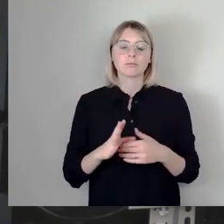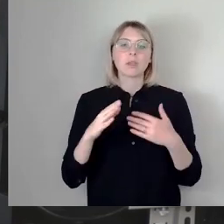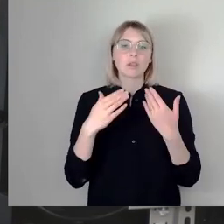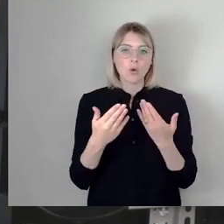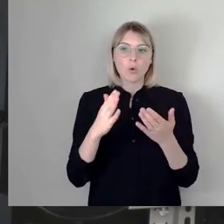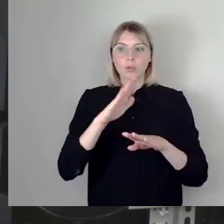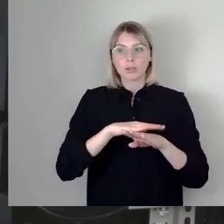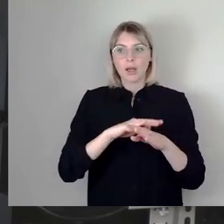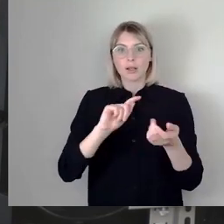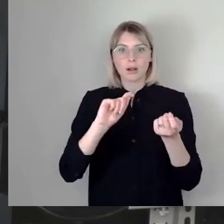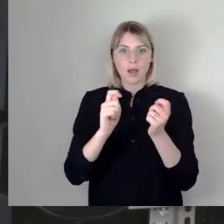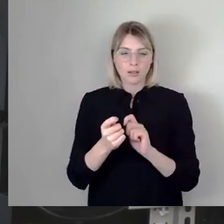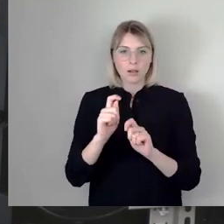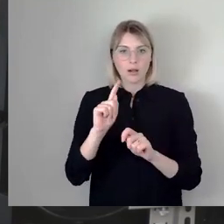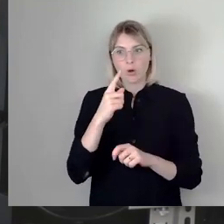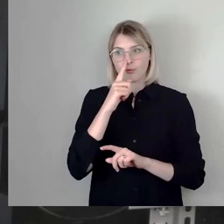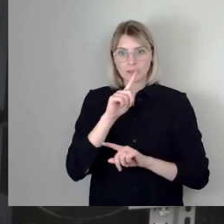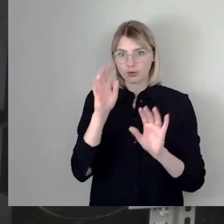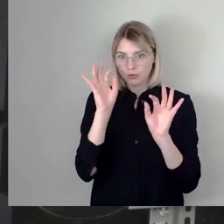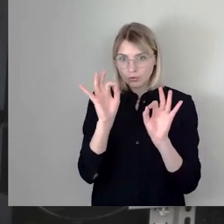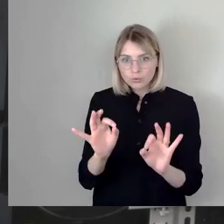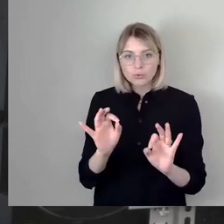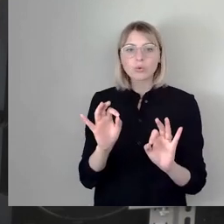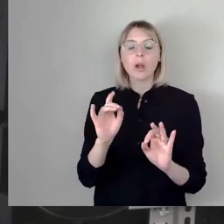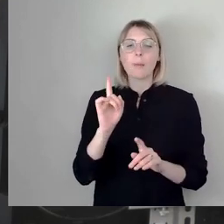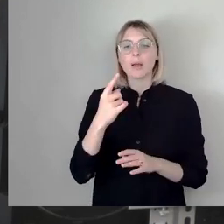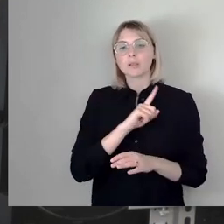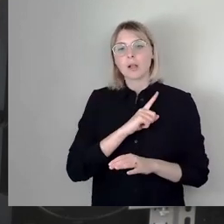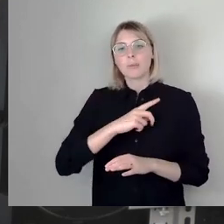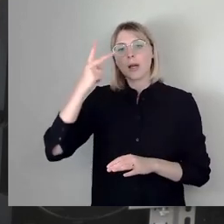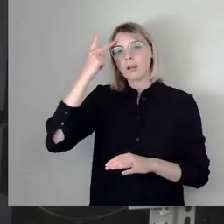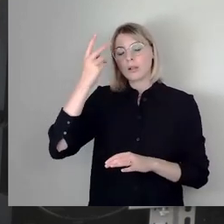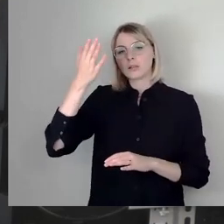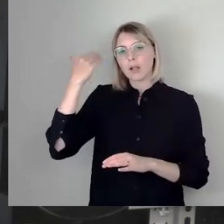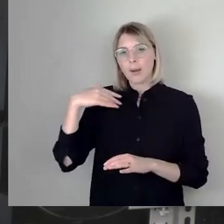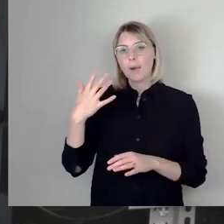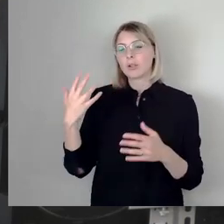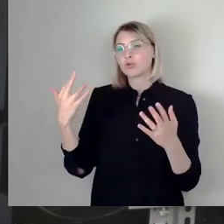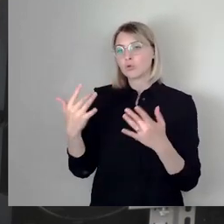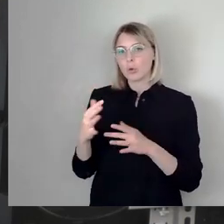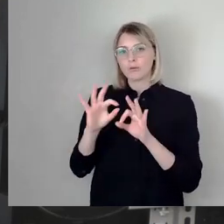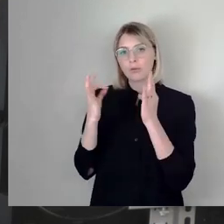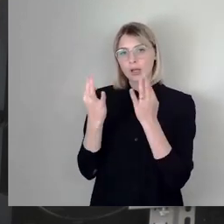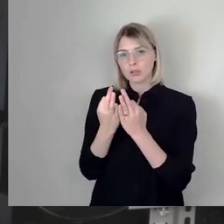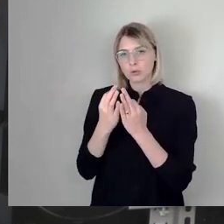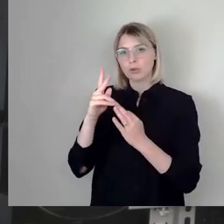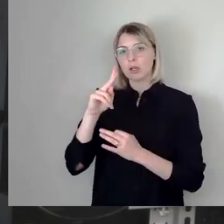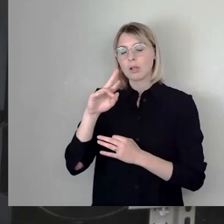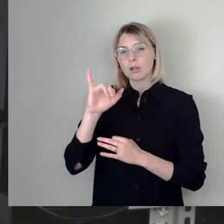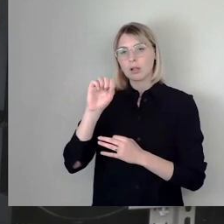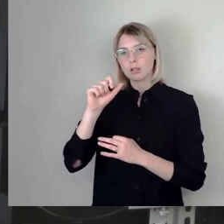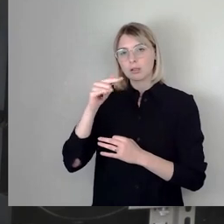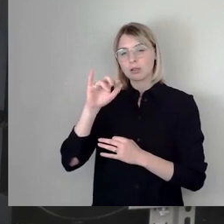auch nicht zum Guten. Und ich erinnere mich, dass die scheidende grünen Fraktionsvorsitzende Christiane Filius Jene